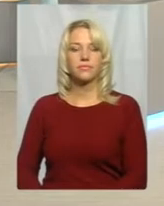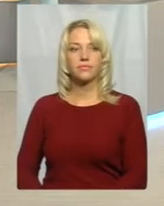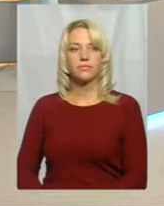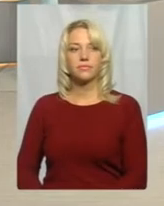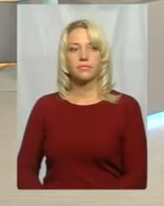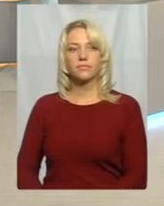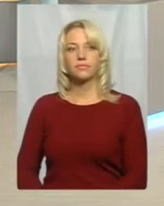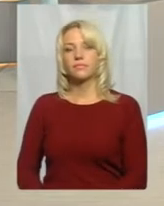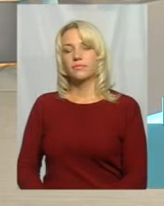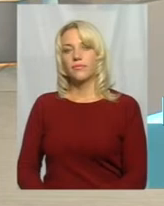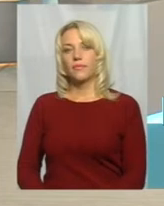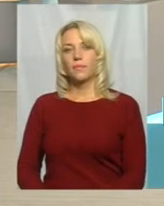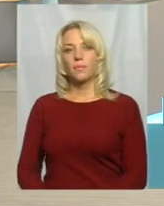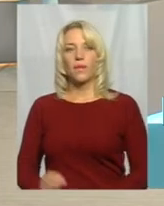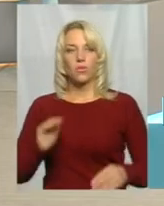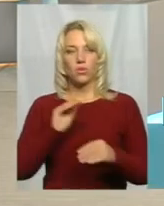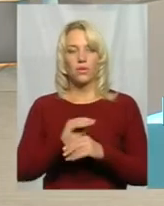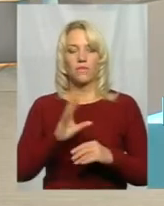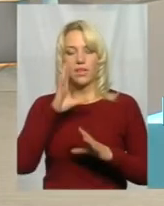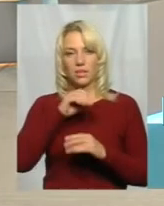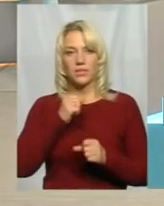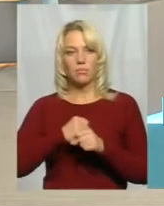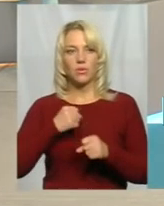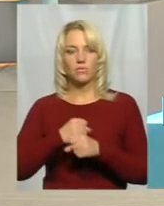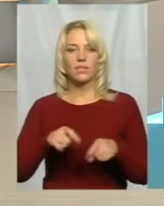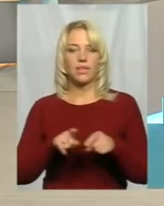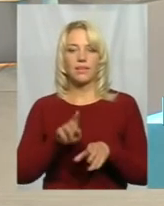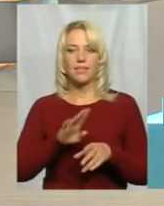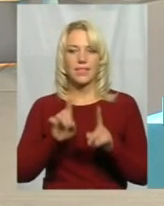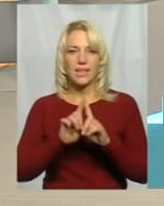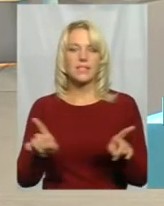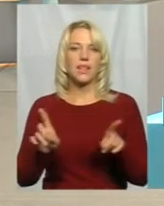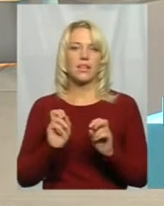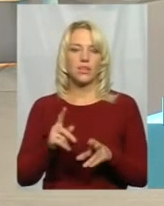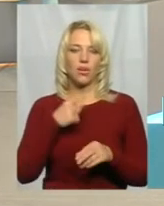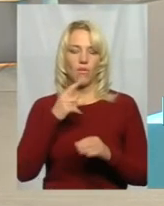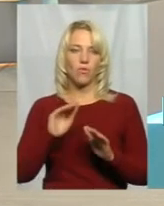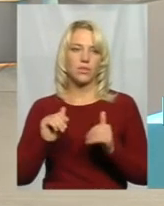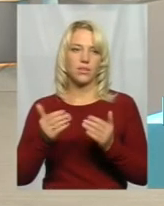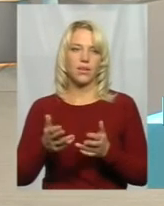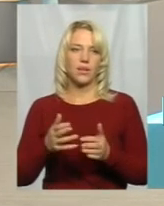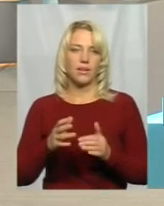Пане Юрію, вдається працювати отак от нестандартно, як рекомендує радник?